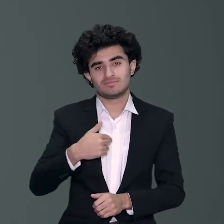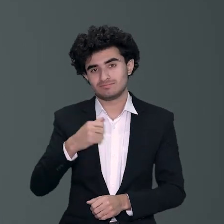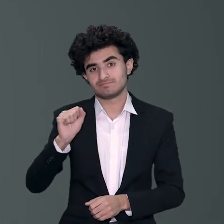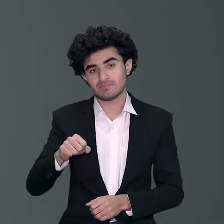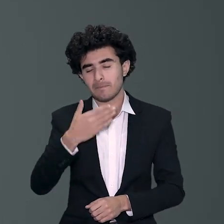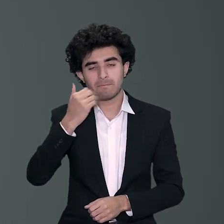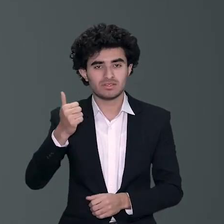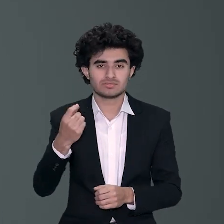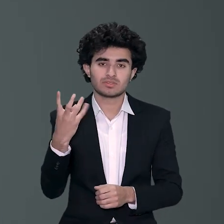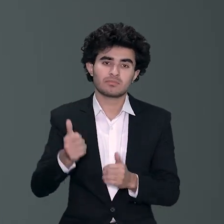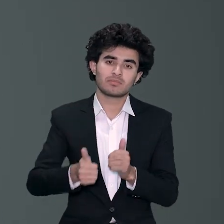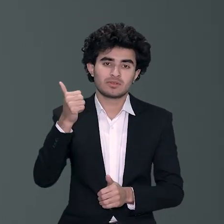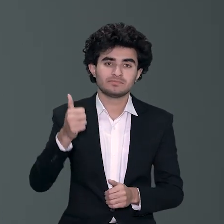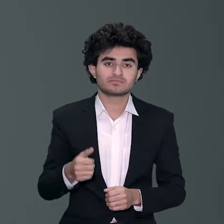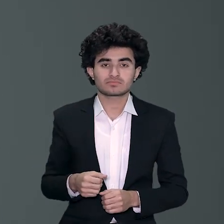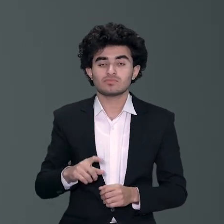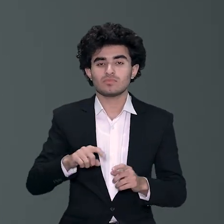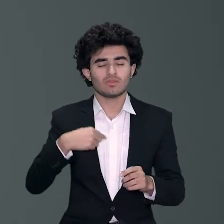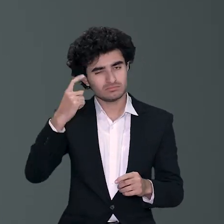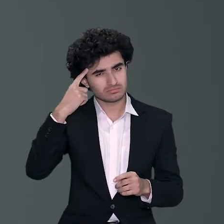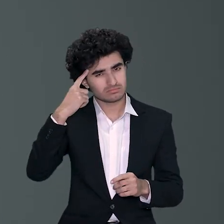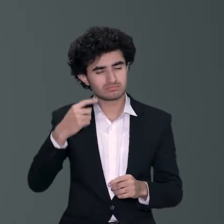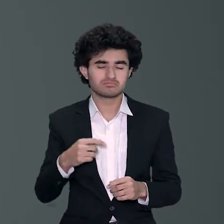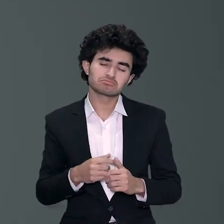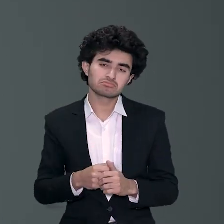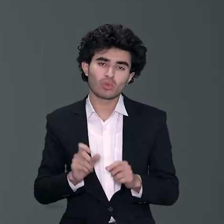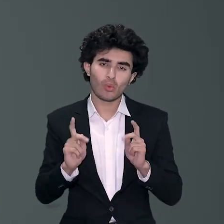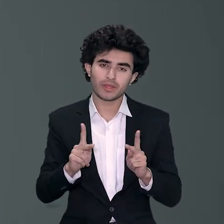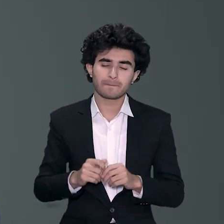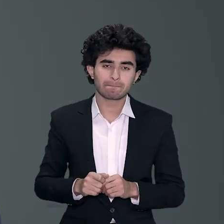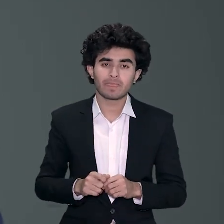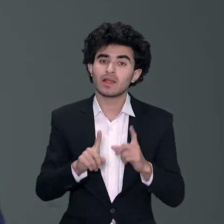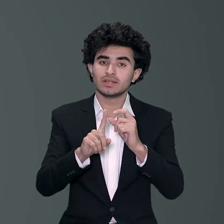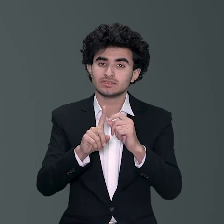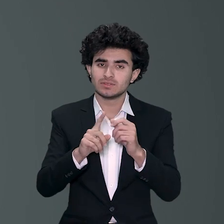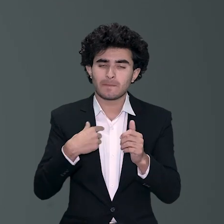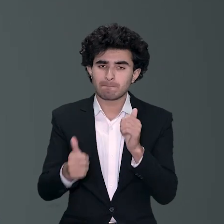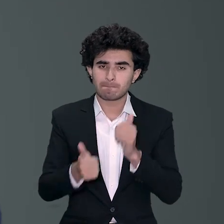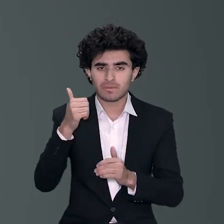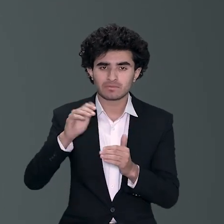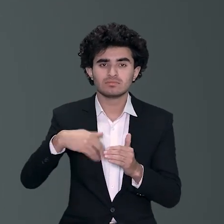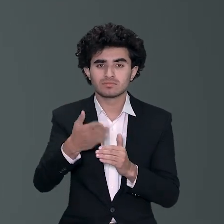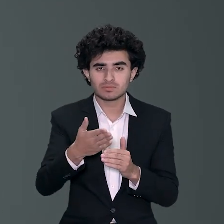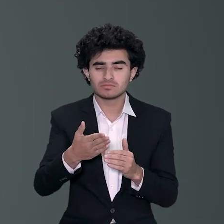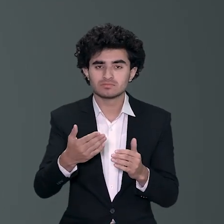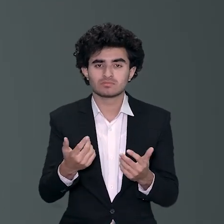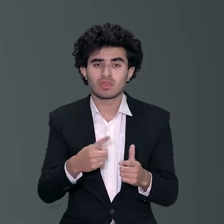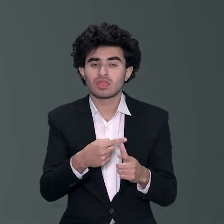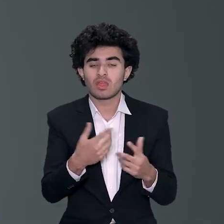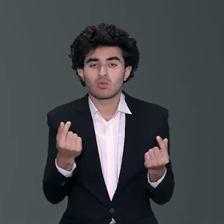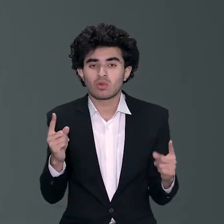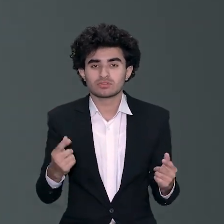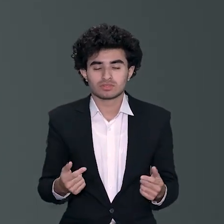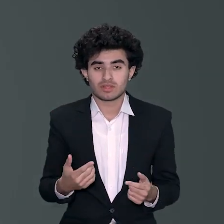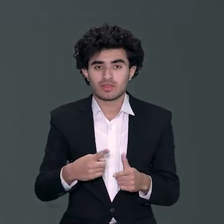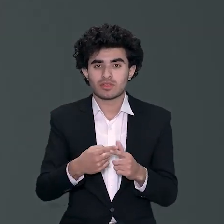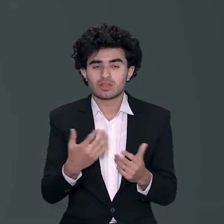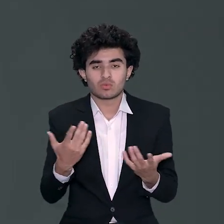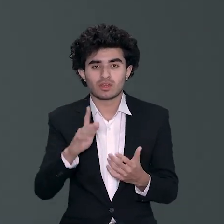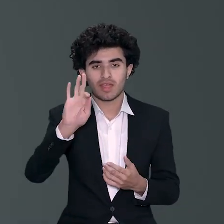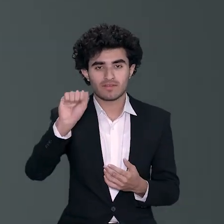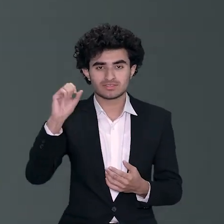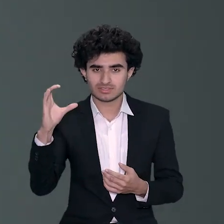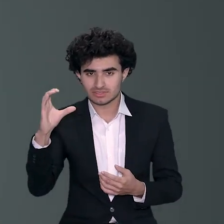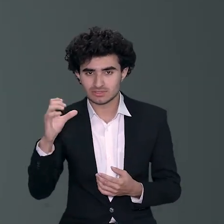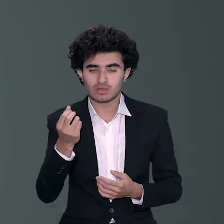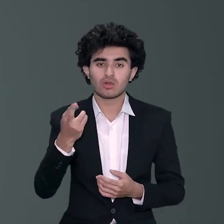اب میٹرک میں ایک اچھی پوزیشن لینے کے بعد مجھے زنگی میں آگے آیا ایفیسی میں جانا ہے آیا ایفی میں جانا ہے کون سا کالج